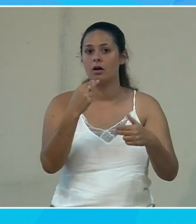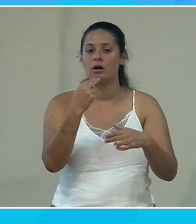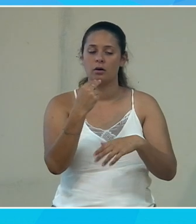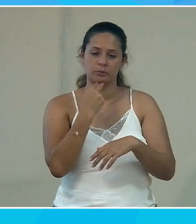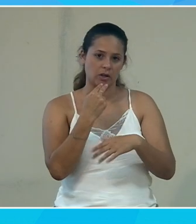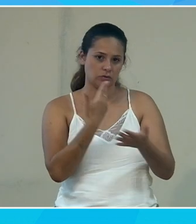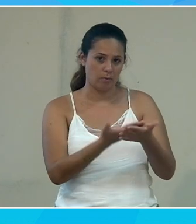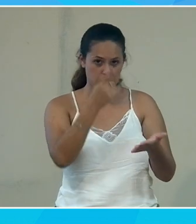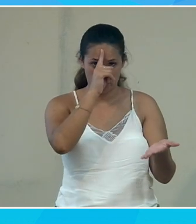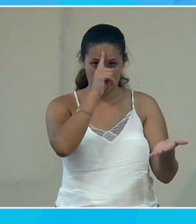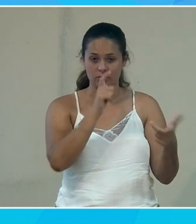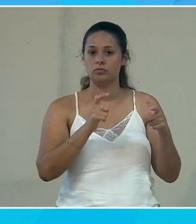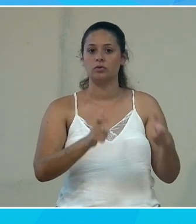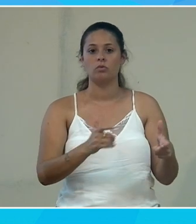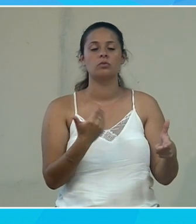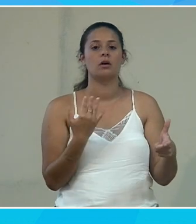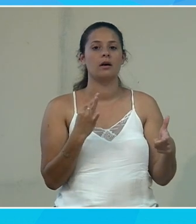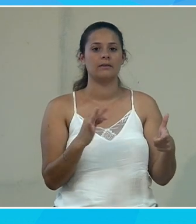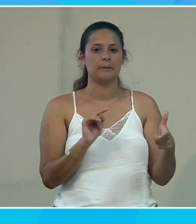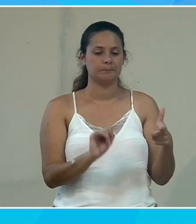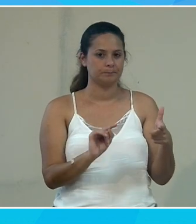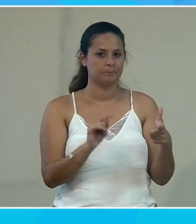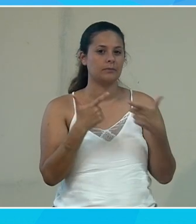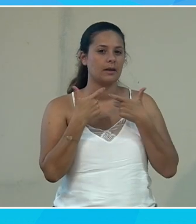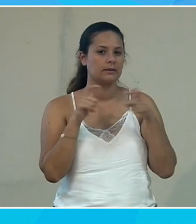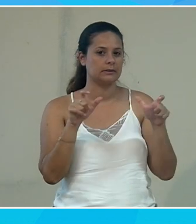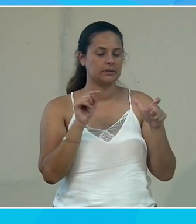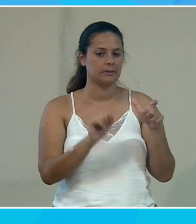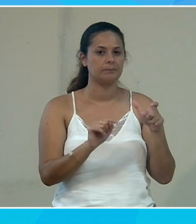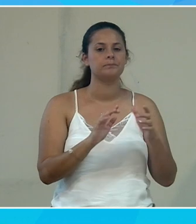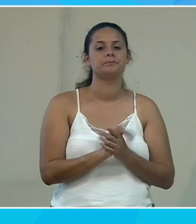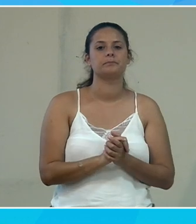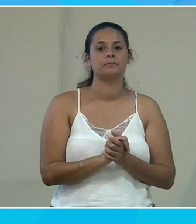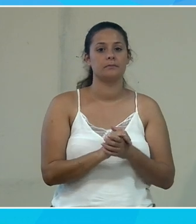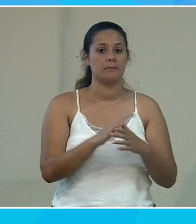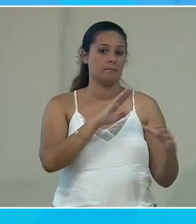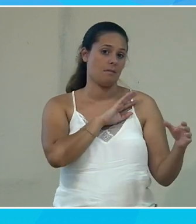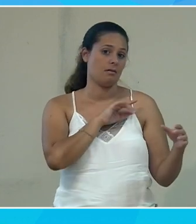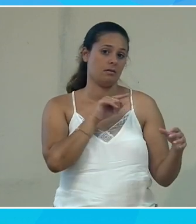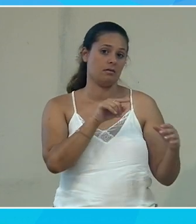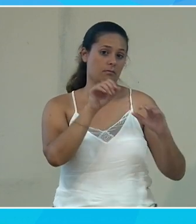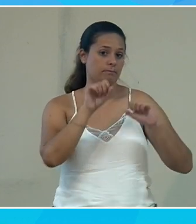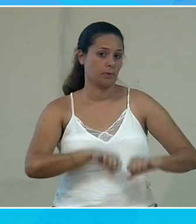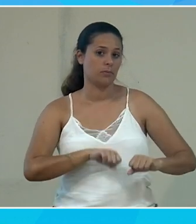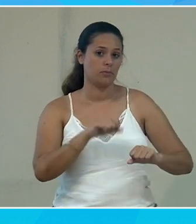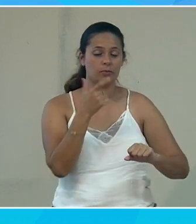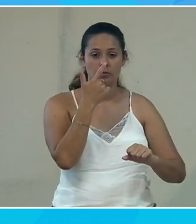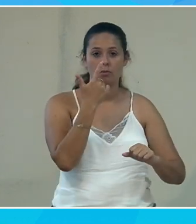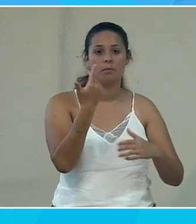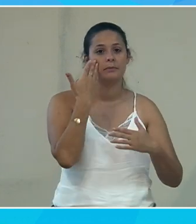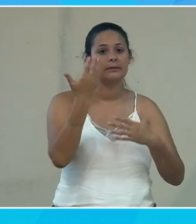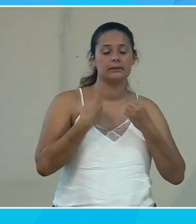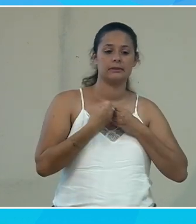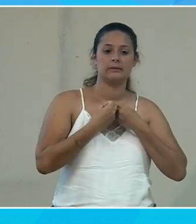donc pourquoi c'est une chance pour l'accessibilité c'est une chance parce que du coup ça permet lorsque l'on